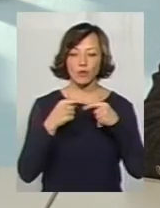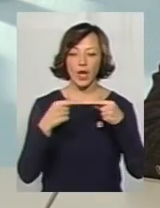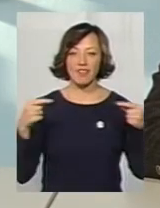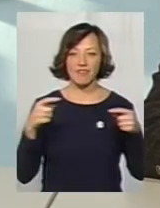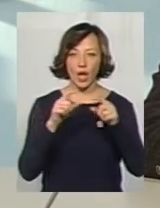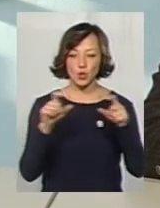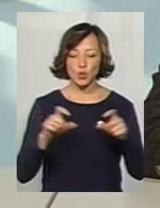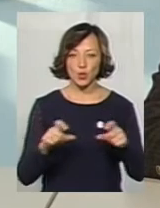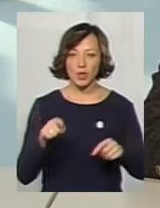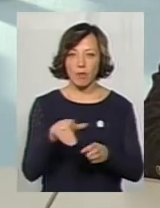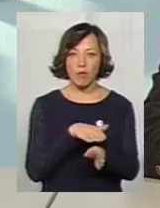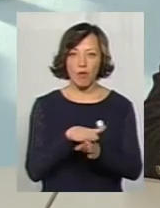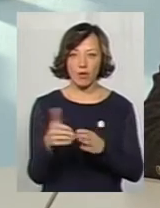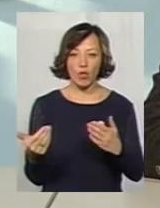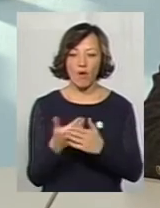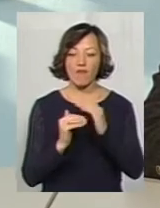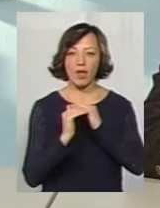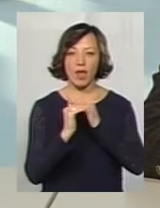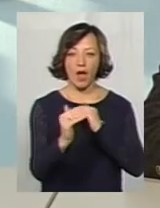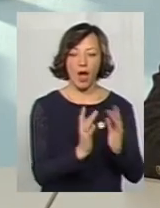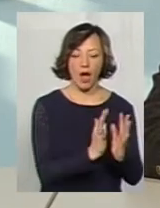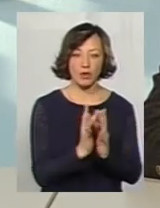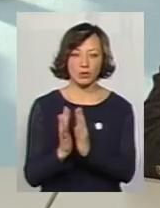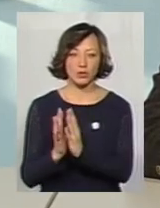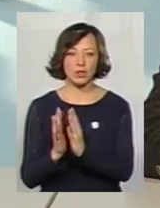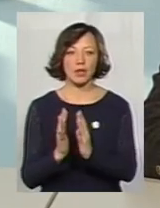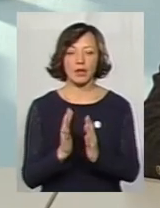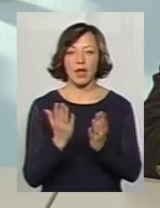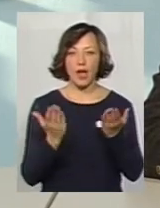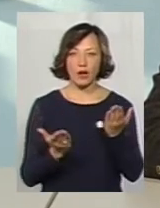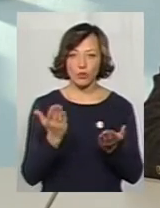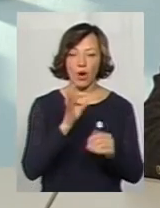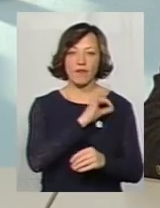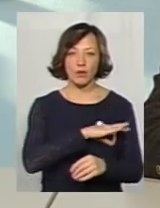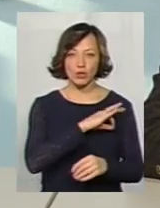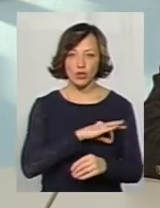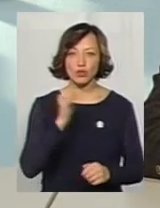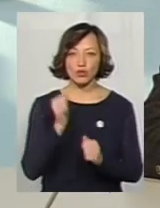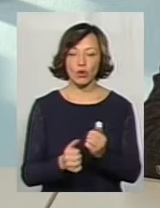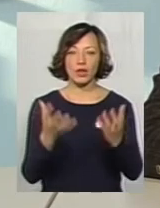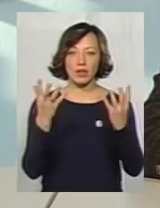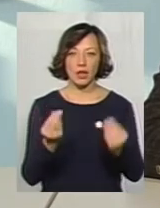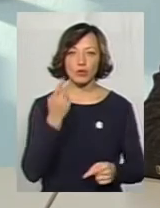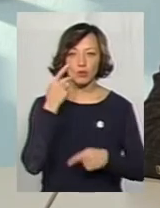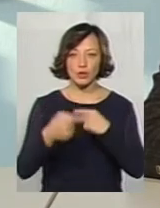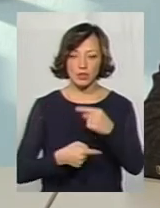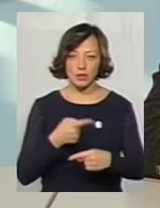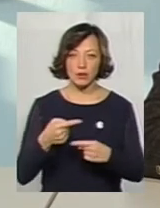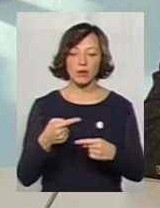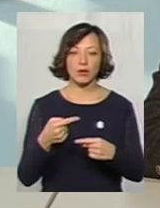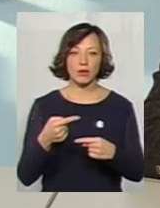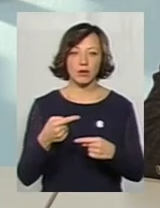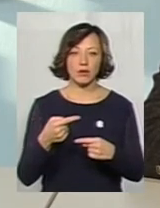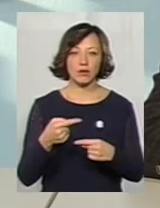там повністю новий газон. Повністю новий газон, тривинний газон, якщо експлуатувати щоденно і постійно, прийде